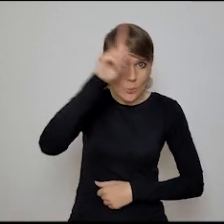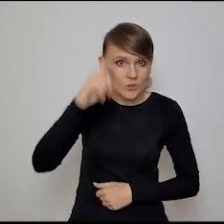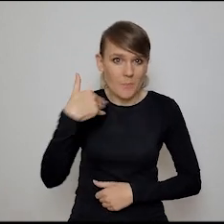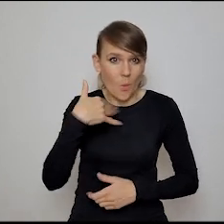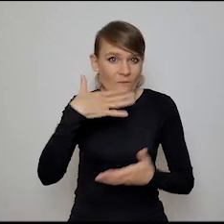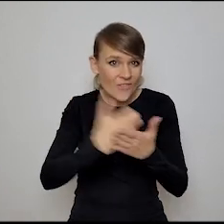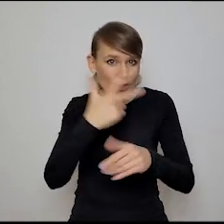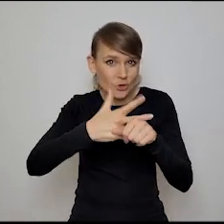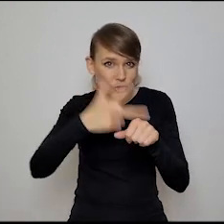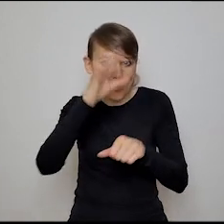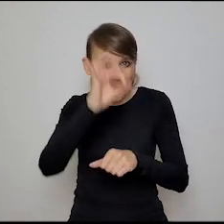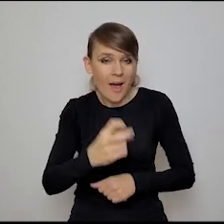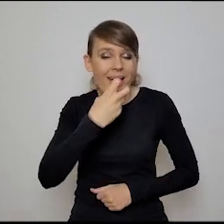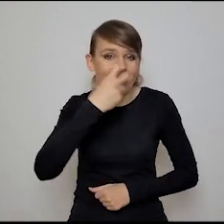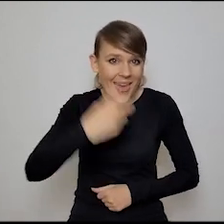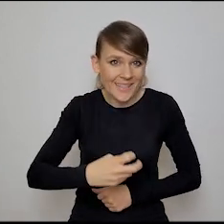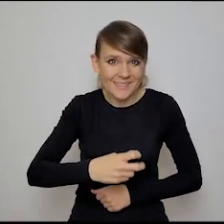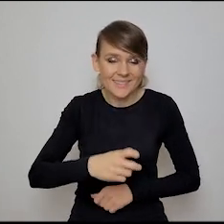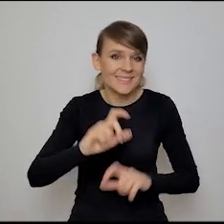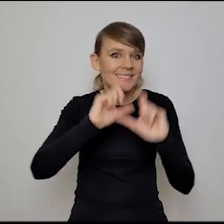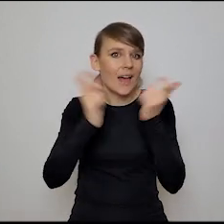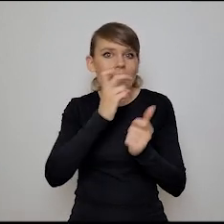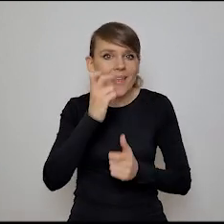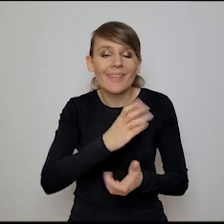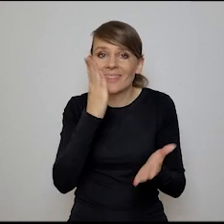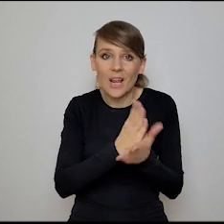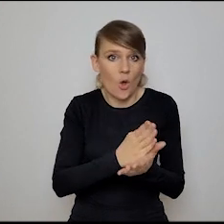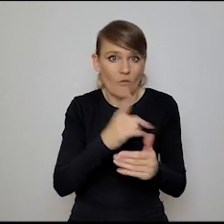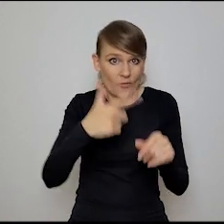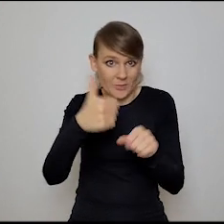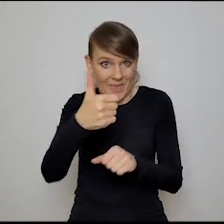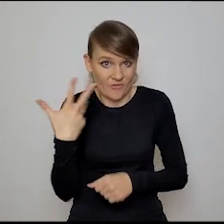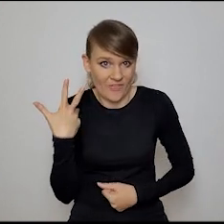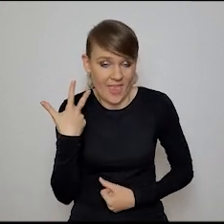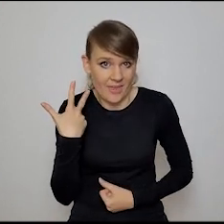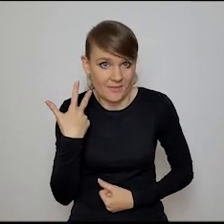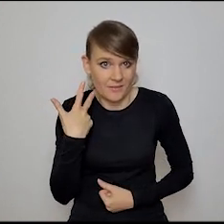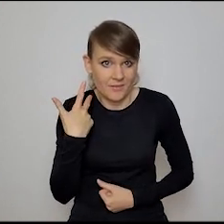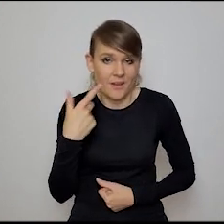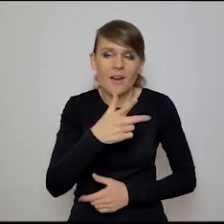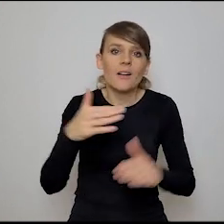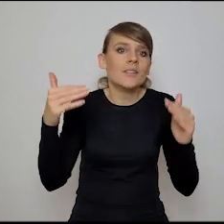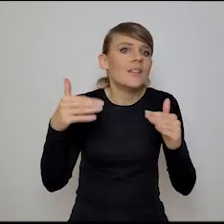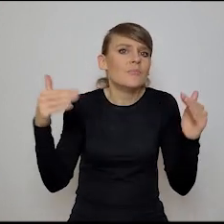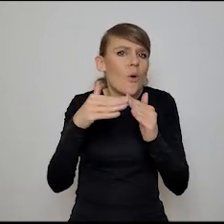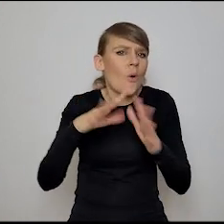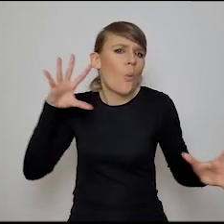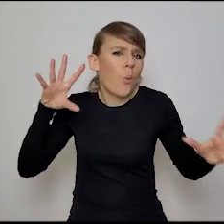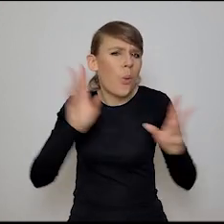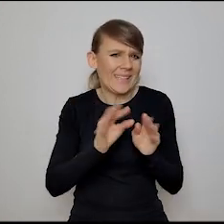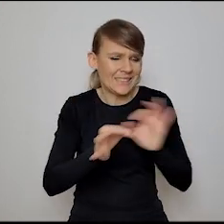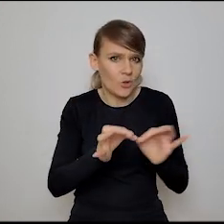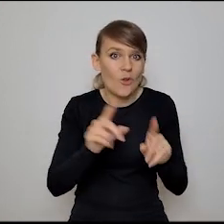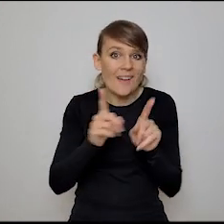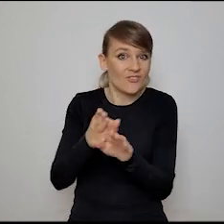30% energii całej tylko w XXI wieku w stosunku do po prostu historii cywilizacji,